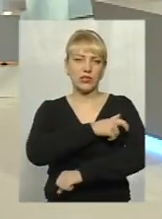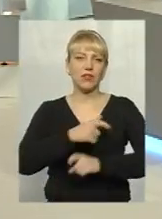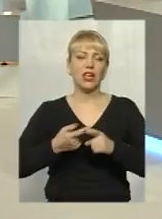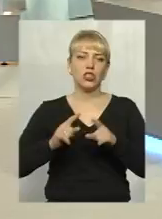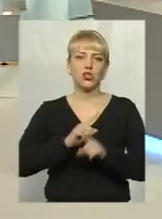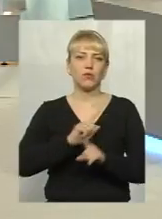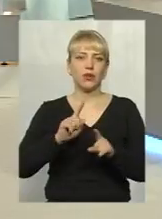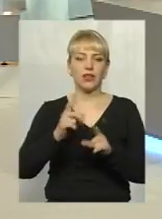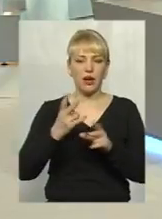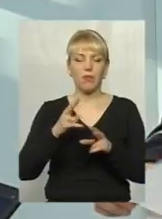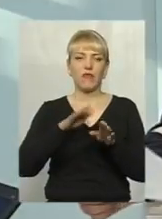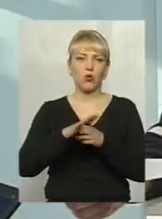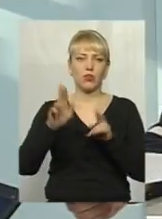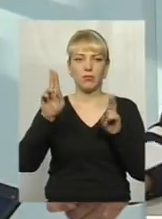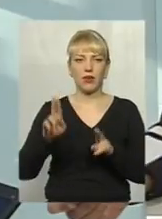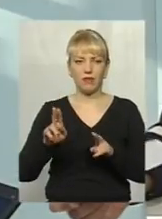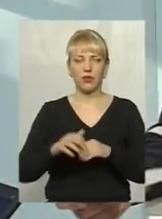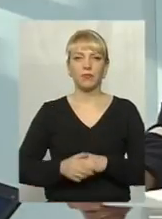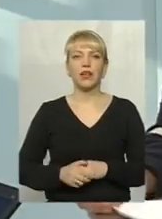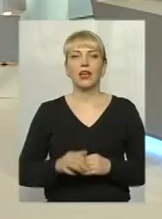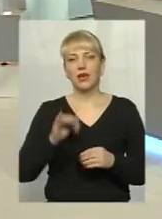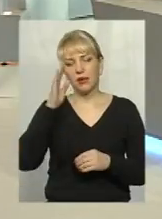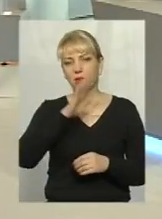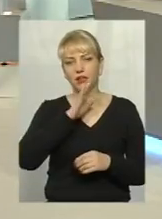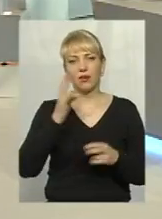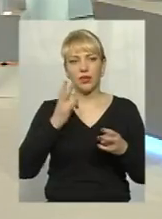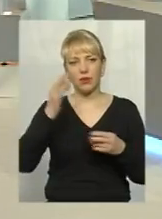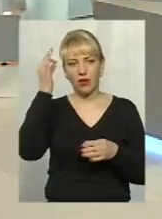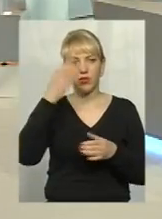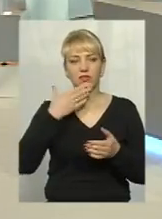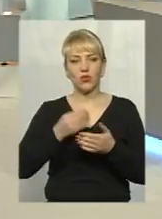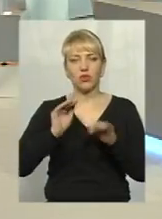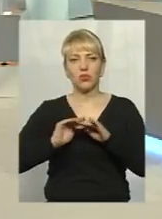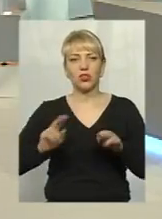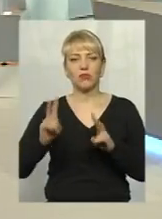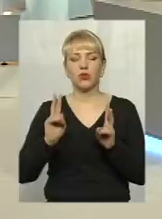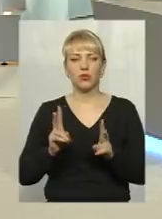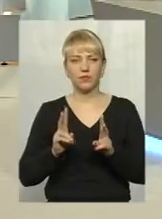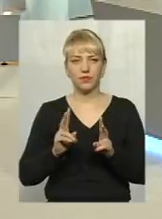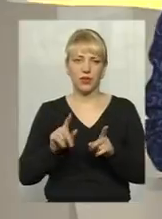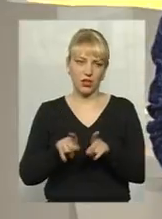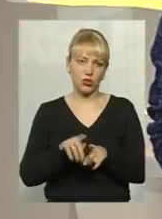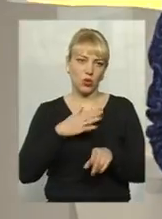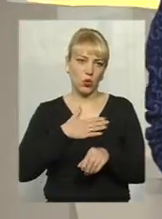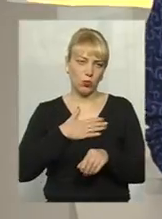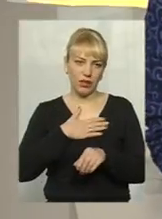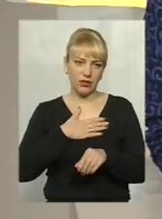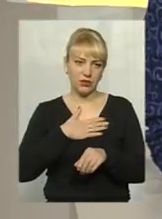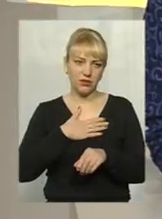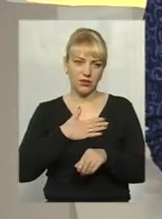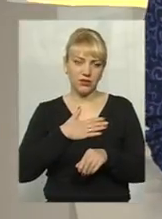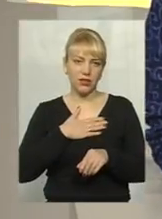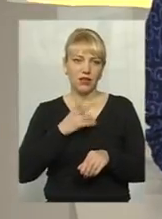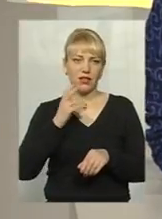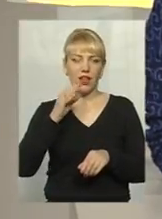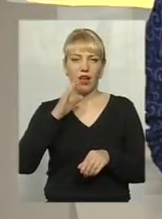щоб не потрапити у біду. Ну і батькам, мабуть, нагадувати своїм дітям, які теж люблять, і